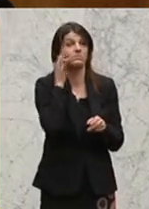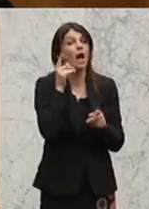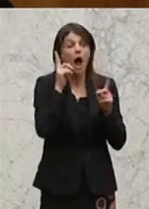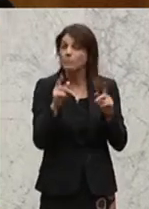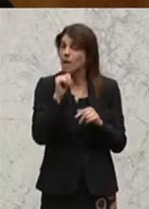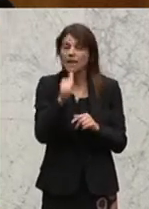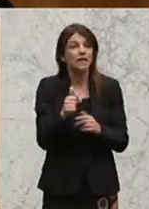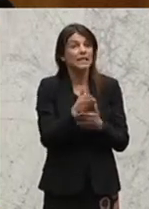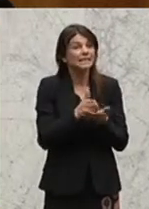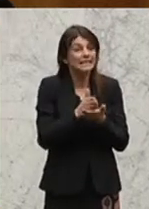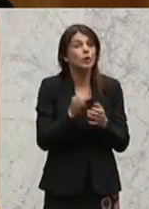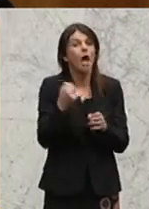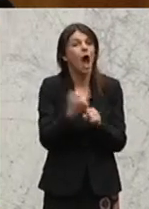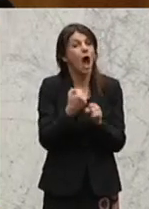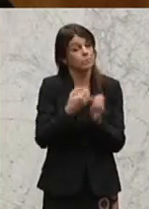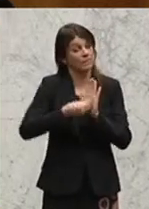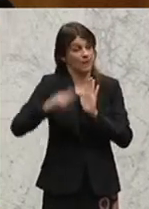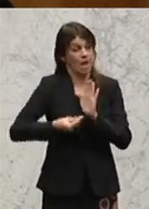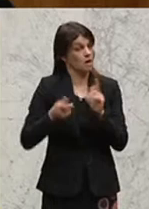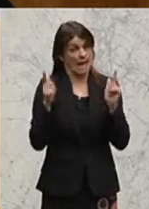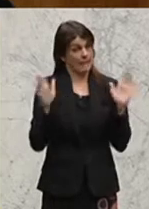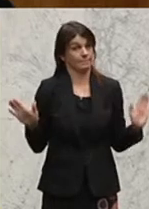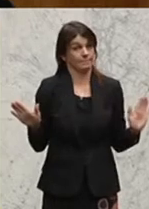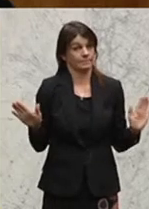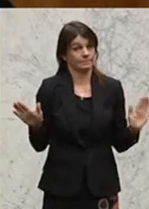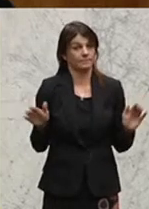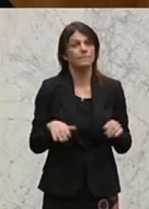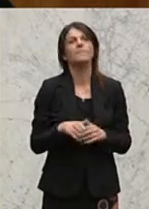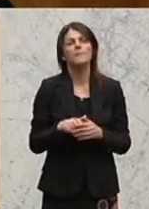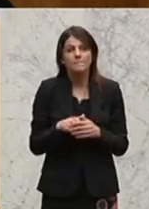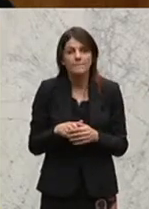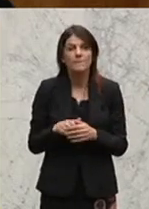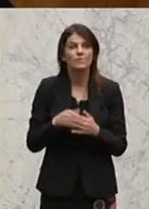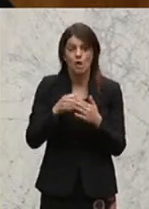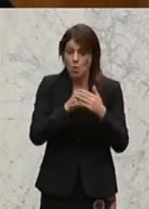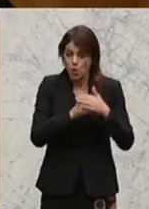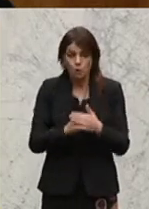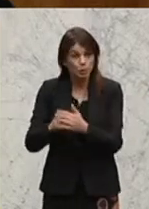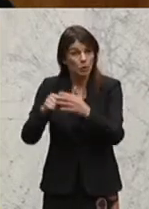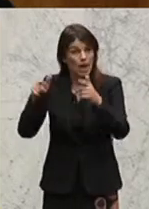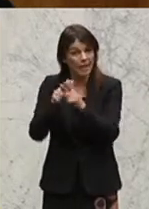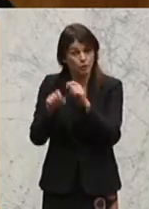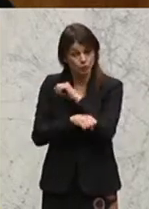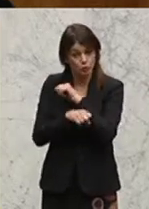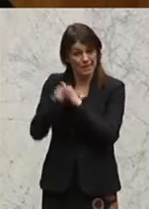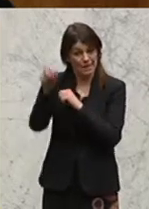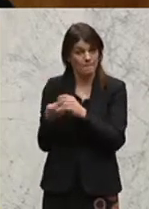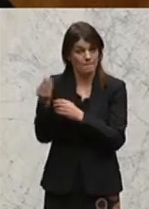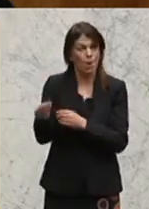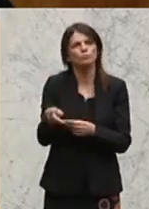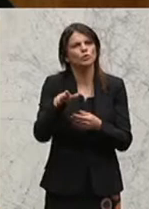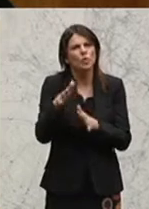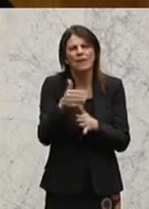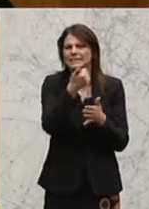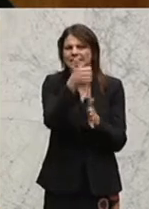Dienst- oder Arbeitsverhältnis begründet, dass die Unterstützungsleistung, die die Studierenden bekommen, wir reden hier von